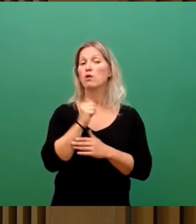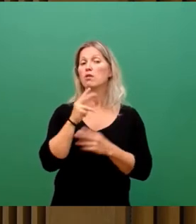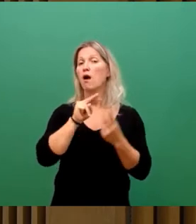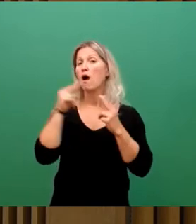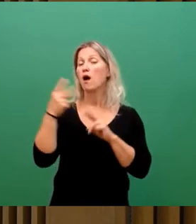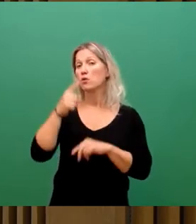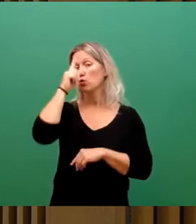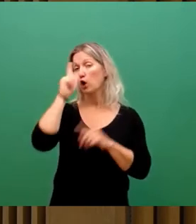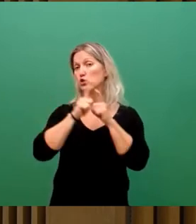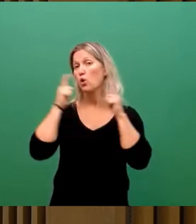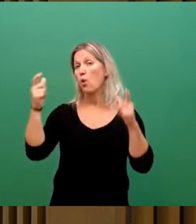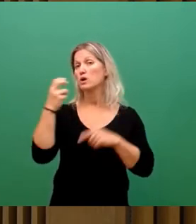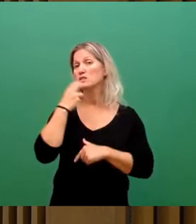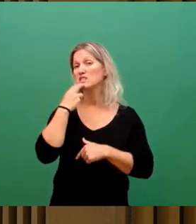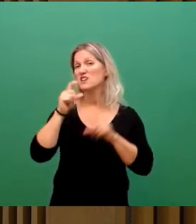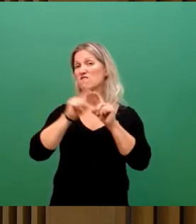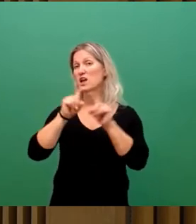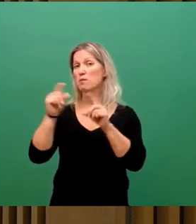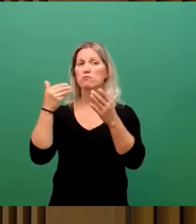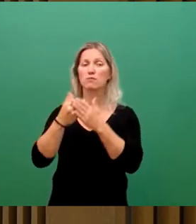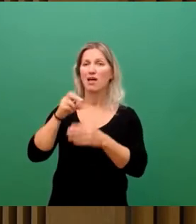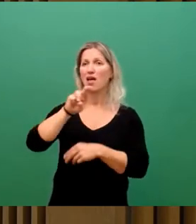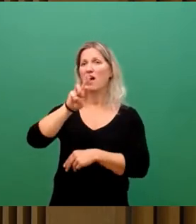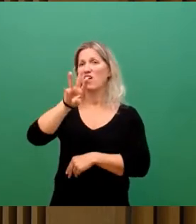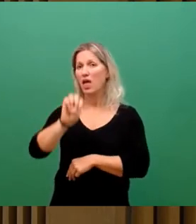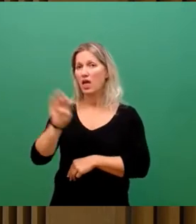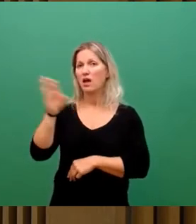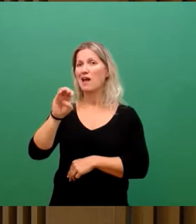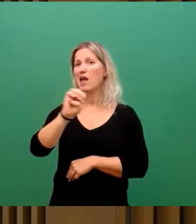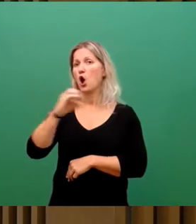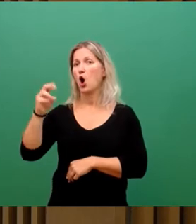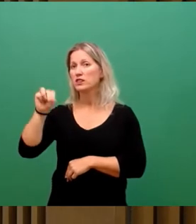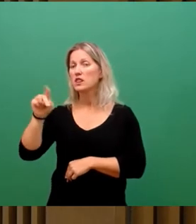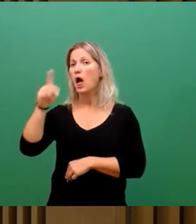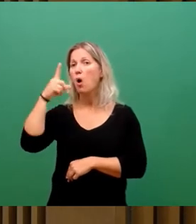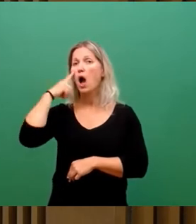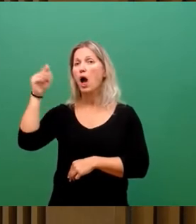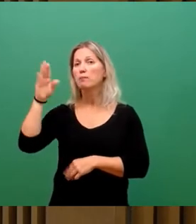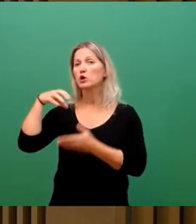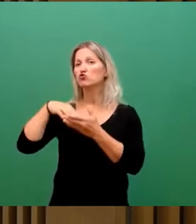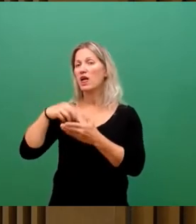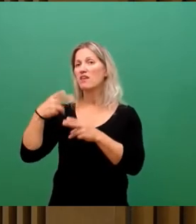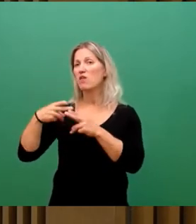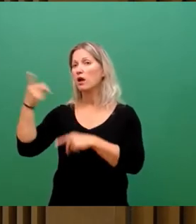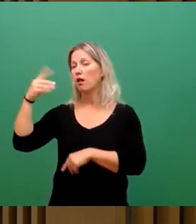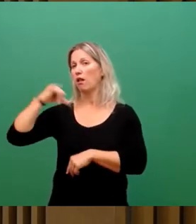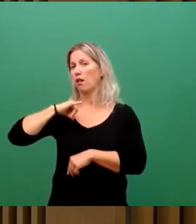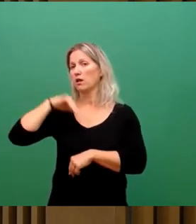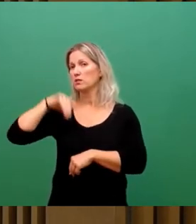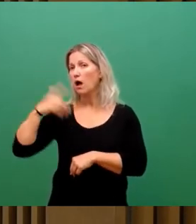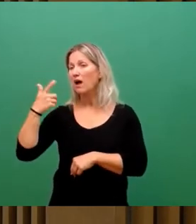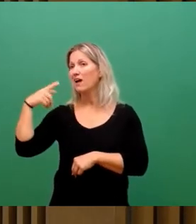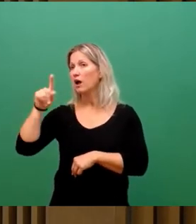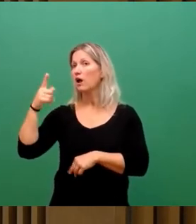Energieversorgungsunternehmen, beispielsweise RWE und E.ON, aber auch die Hamburger Stadtwerke, Pressemeldungen, wonach diese Unternehmen die von der